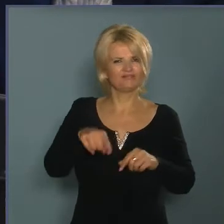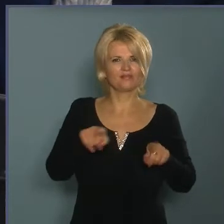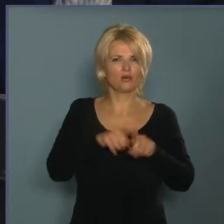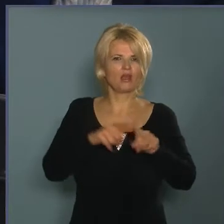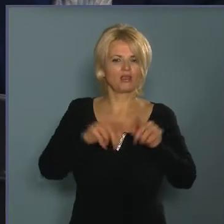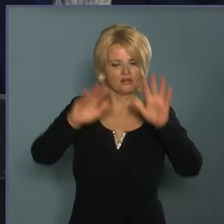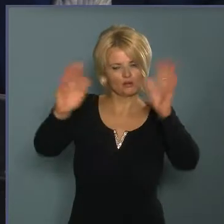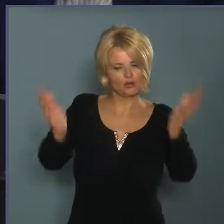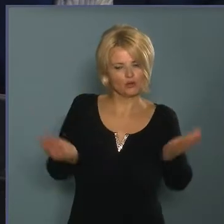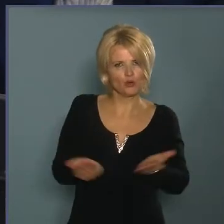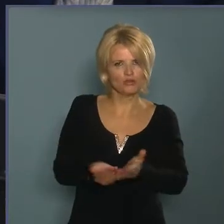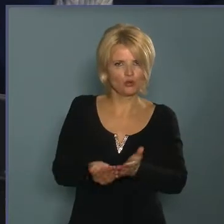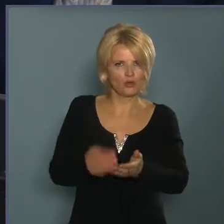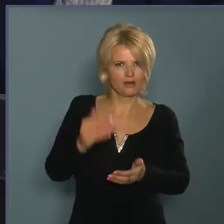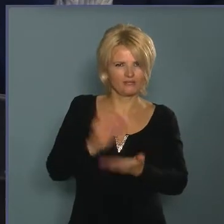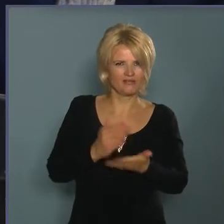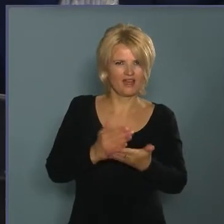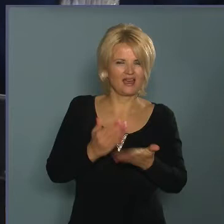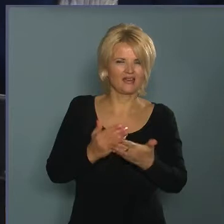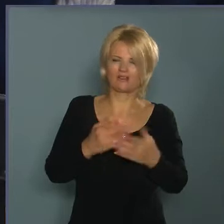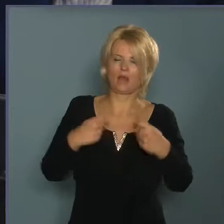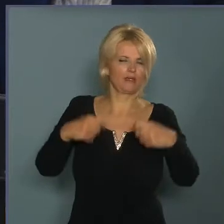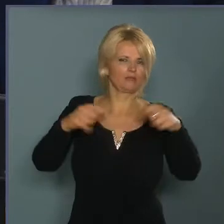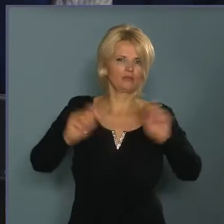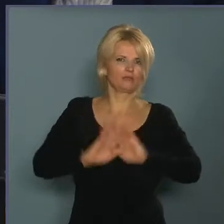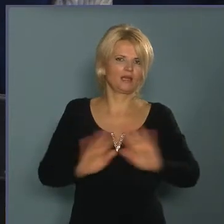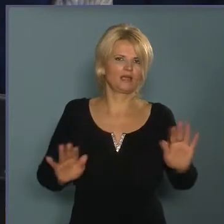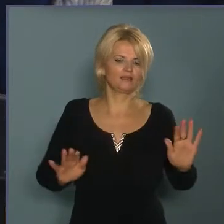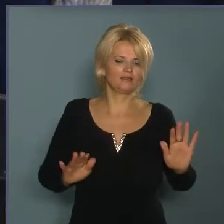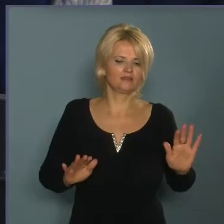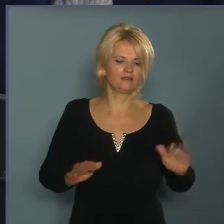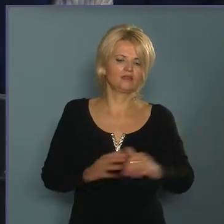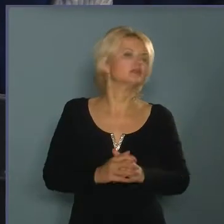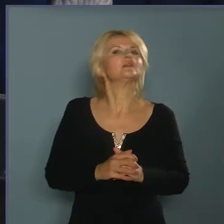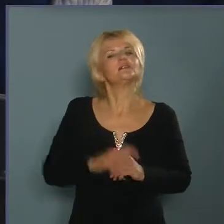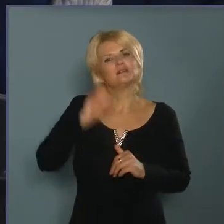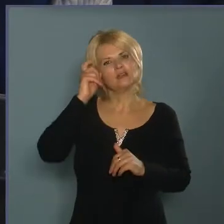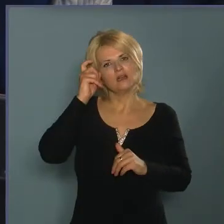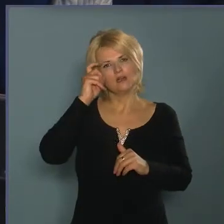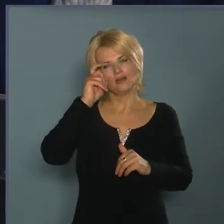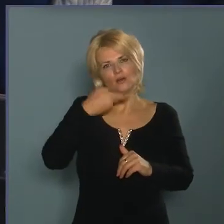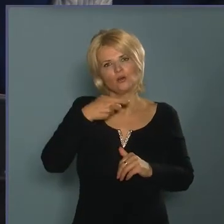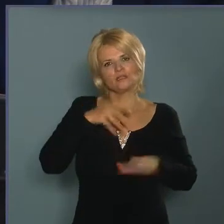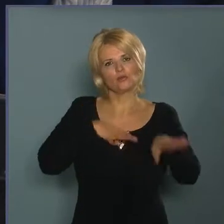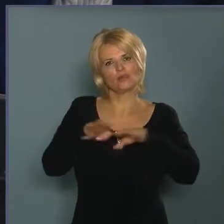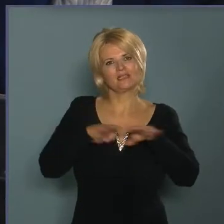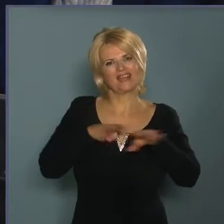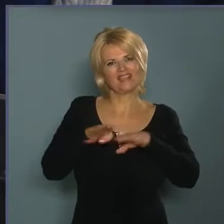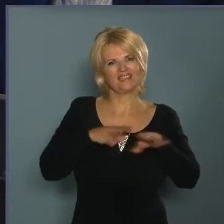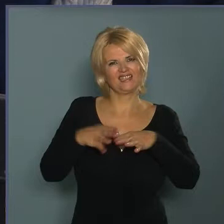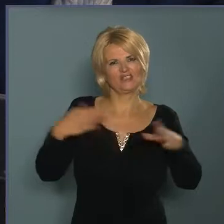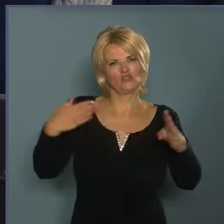gödörként, ami bement olyan. Az elmúlt évtizedek nem jól végig gondolt közlekedési csomópont